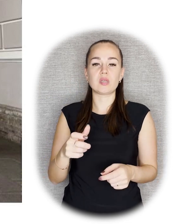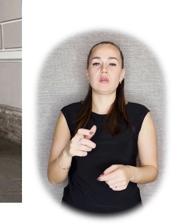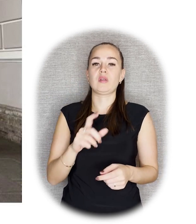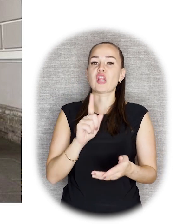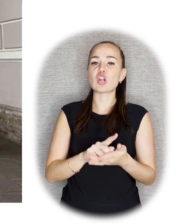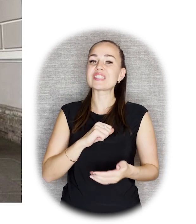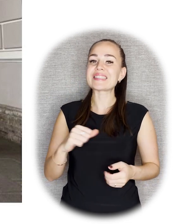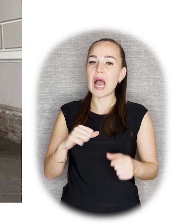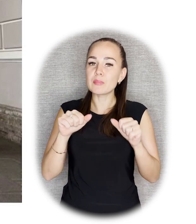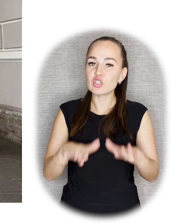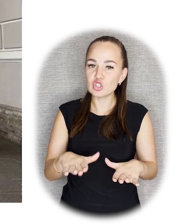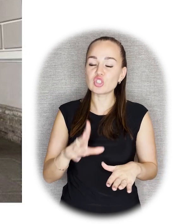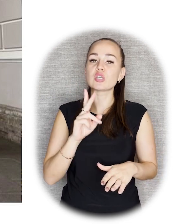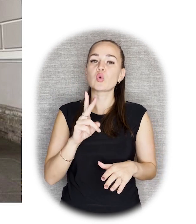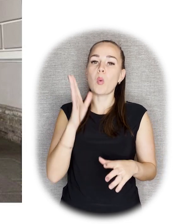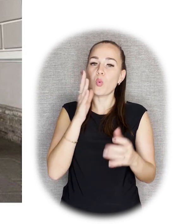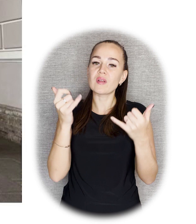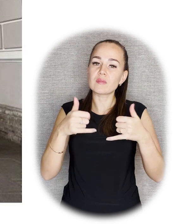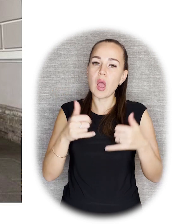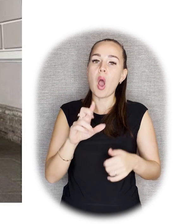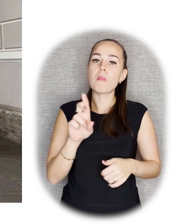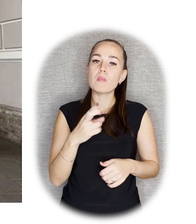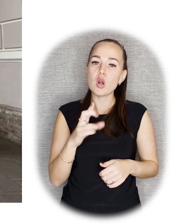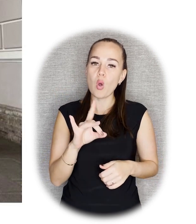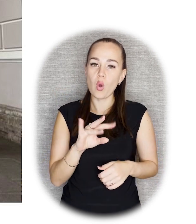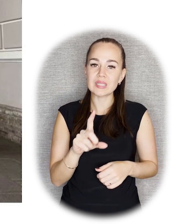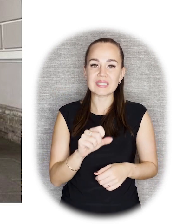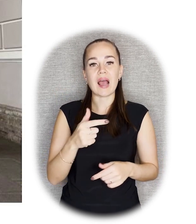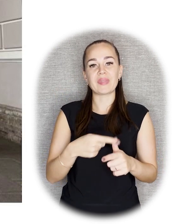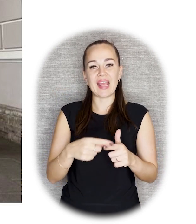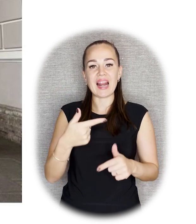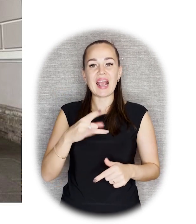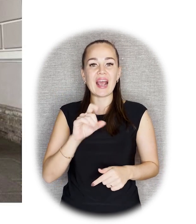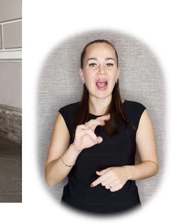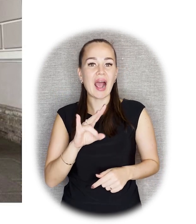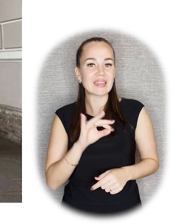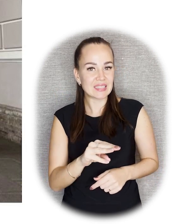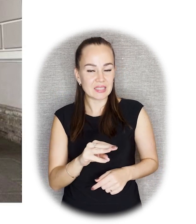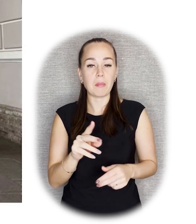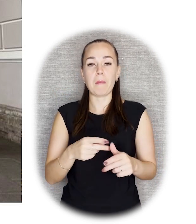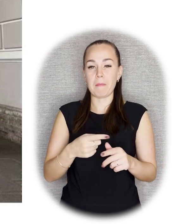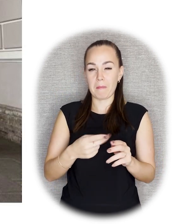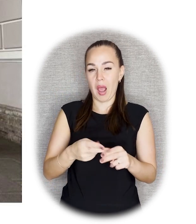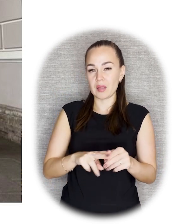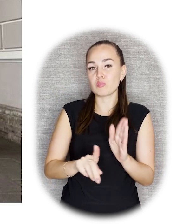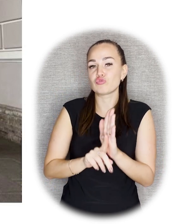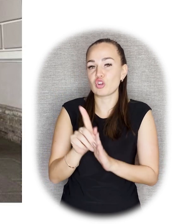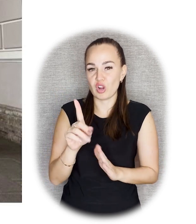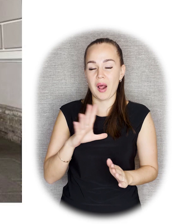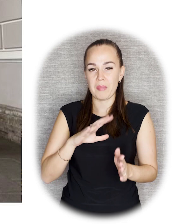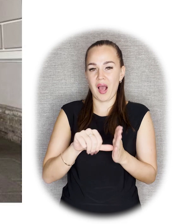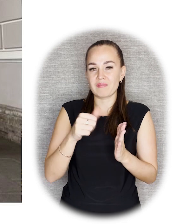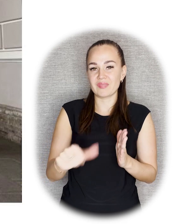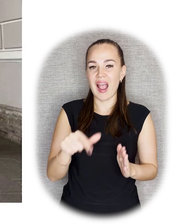материал, какие будут отлиты в бронзе или высечены в граните. И поэтому материалы приходили в негодность,